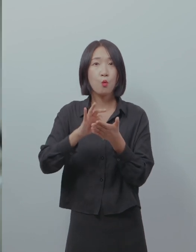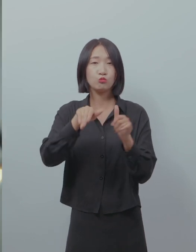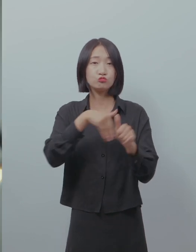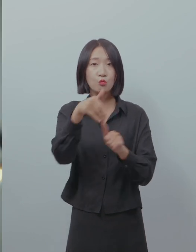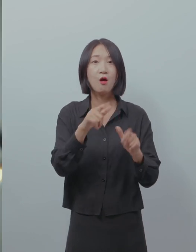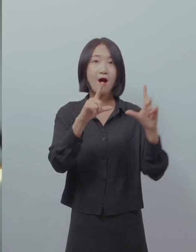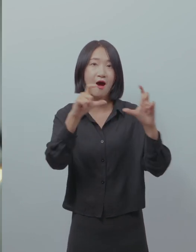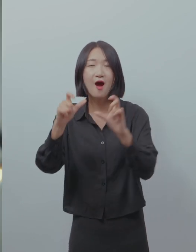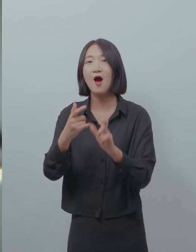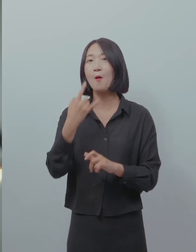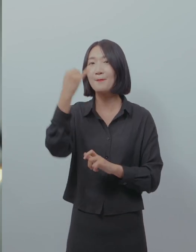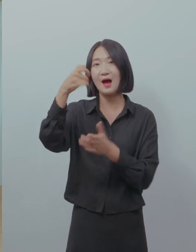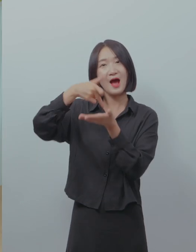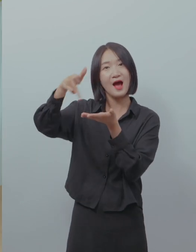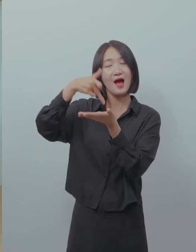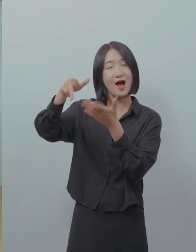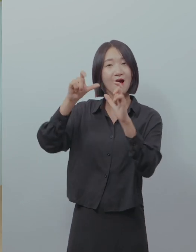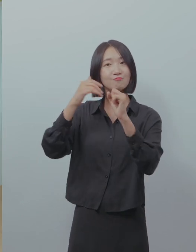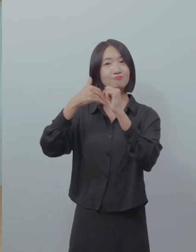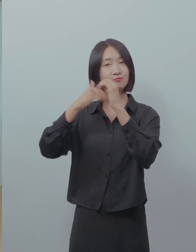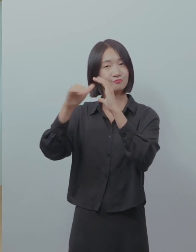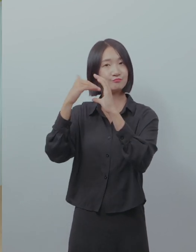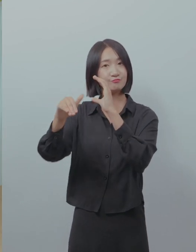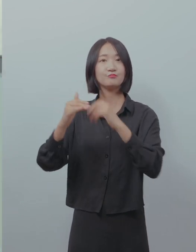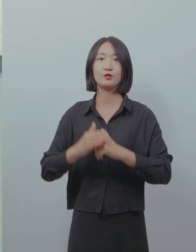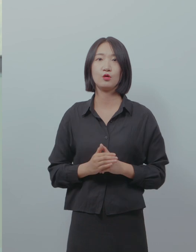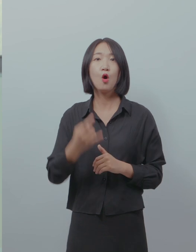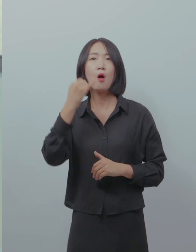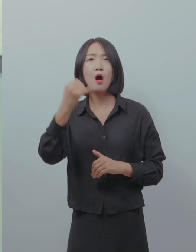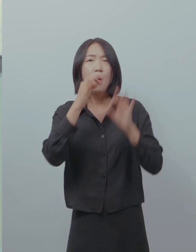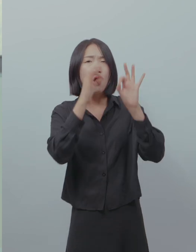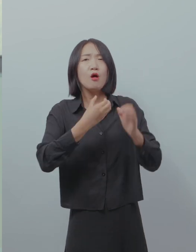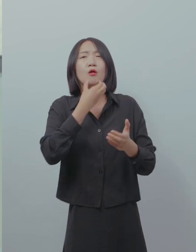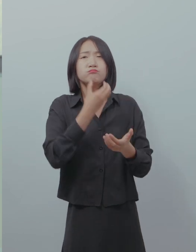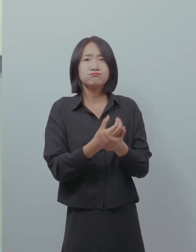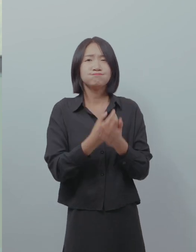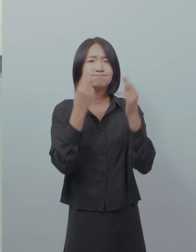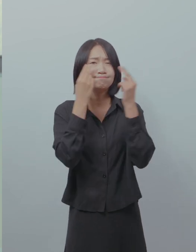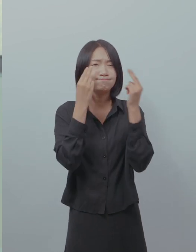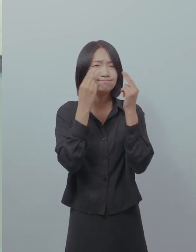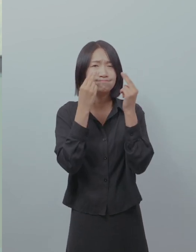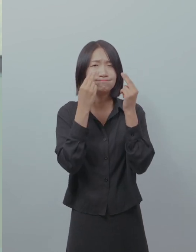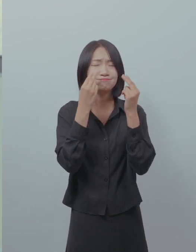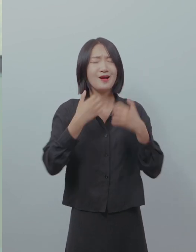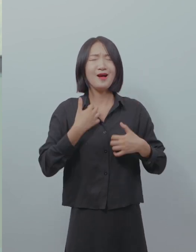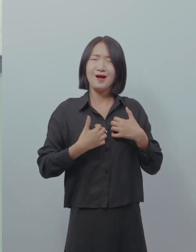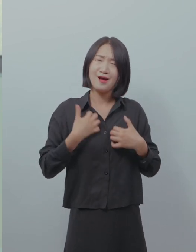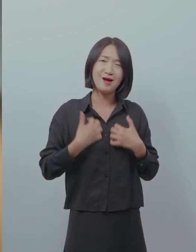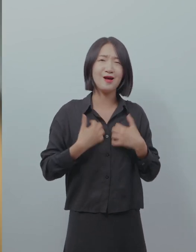사진을 찍어서 카톡으로 엄마한테 사진을 보냈었어 그 어머니가 감동을 받고 눈물을 약간